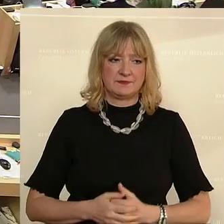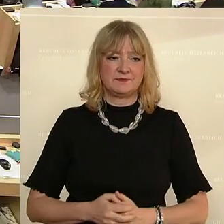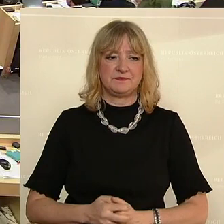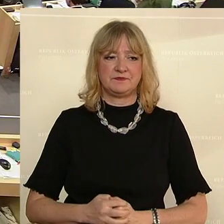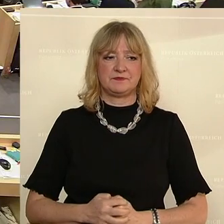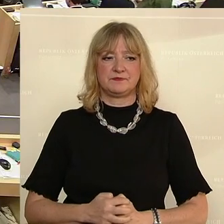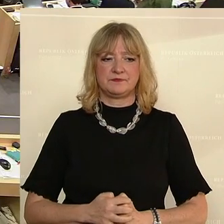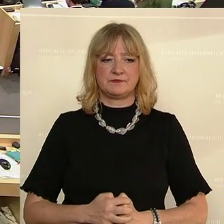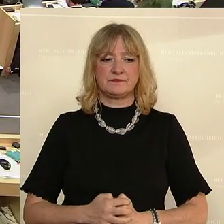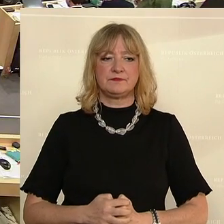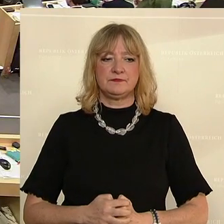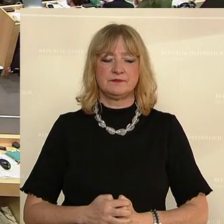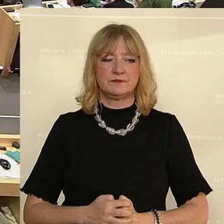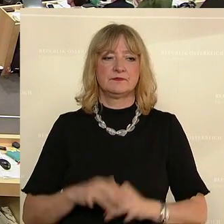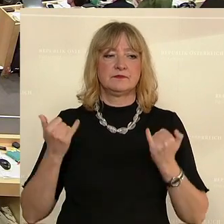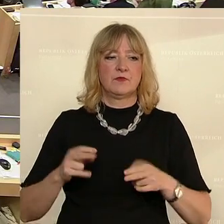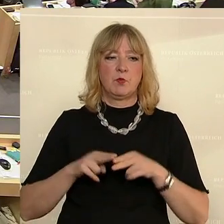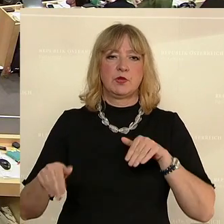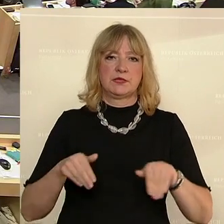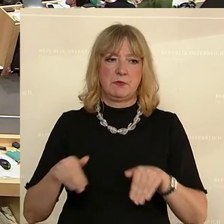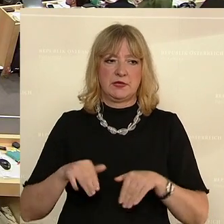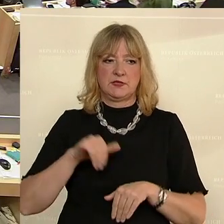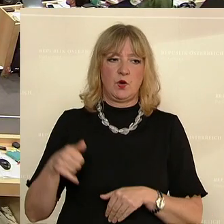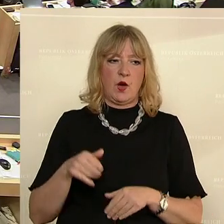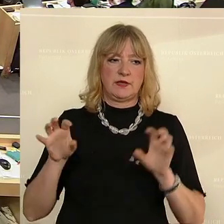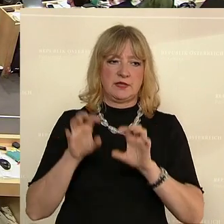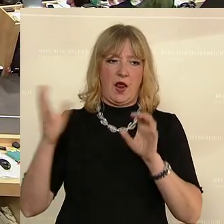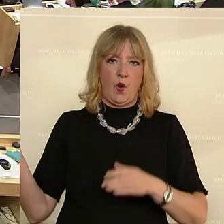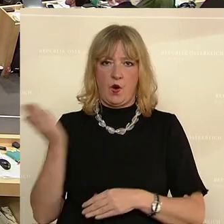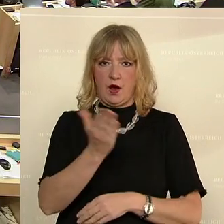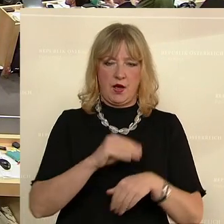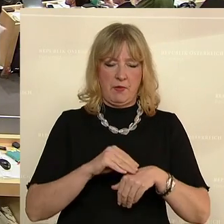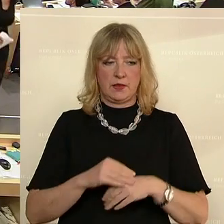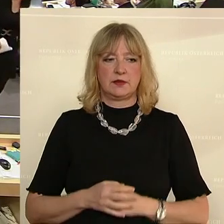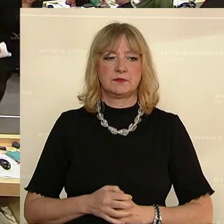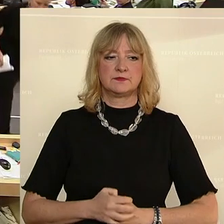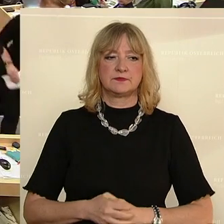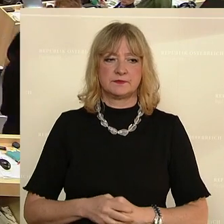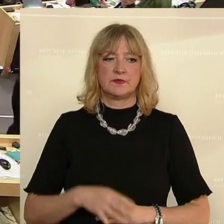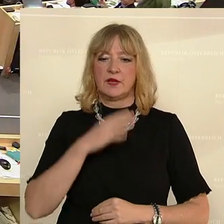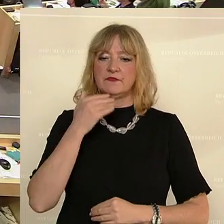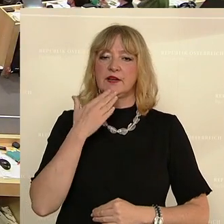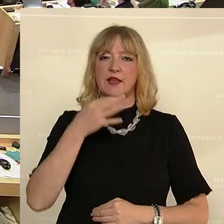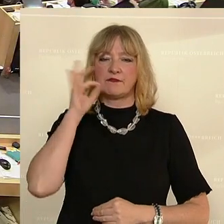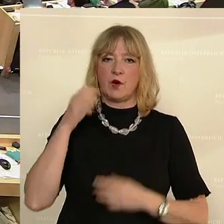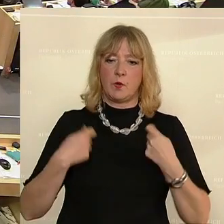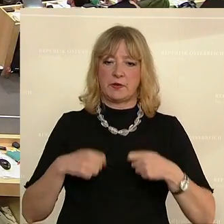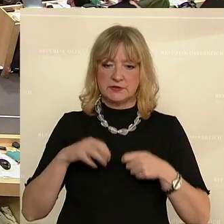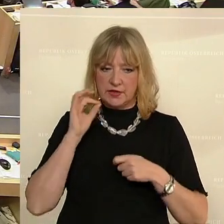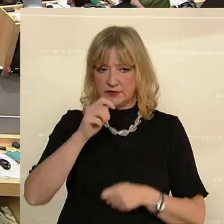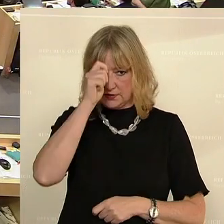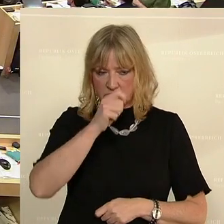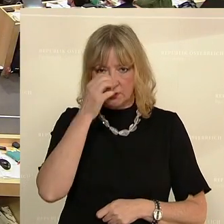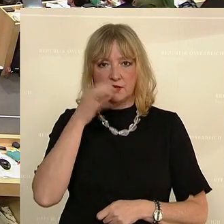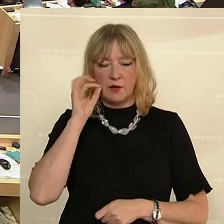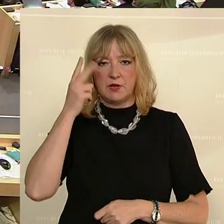Die Corona-Pandemie hätte gezeigt, dass es besser aufeinander abgestimmte Gesetze geben müsse und nicht nur ständig Verlängerungen von Regelungen.